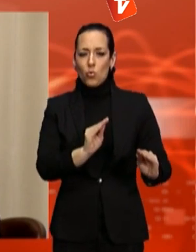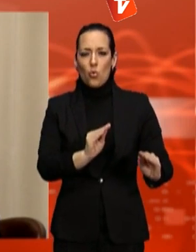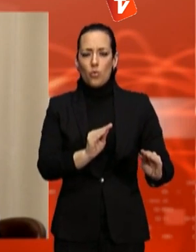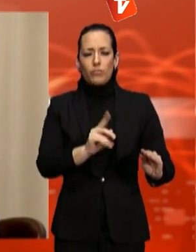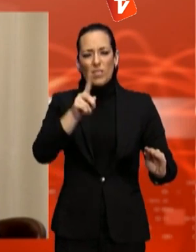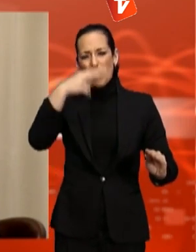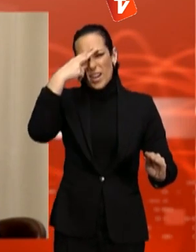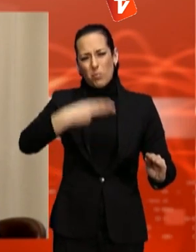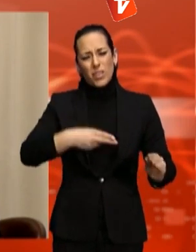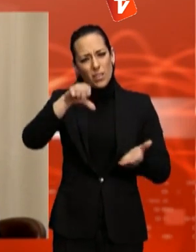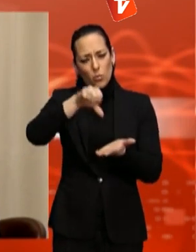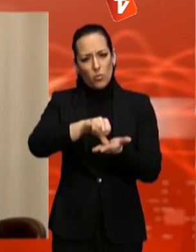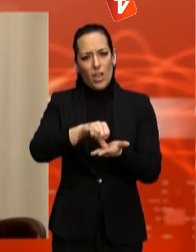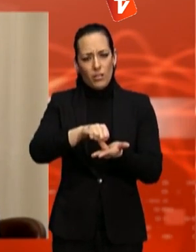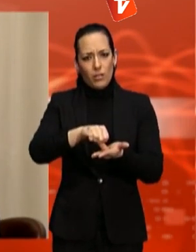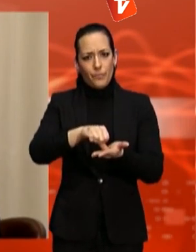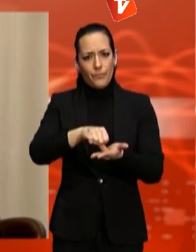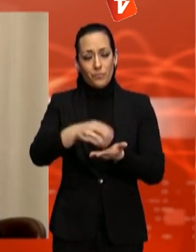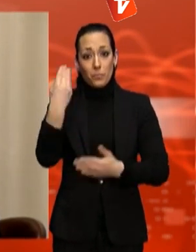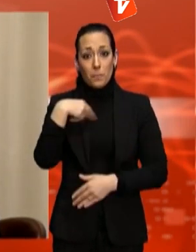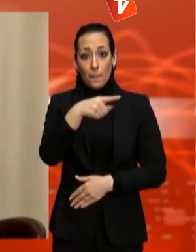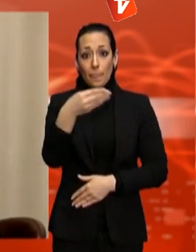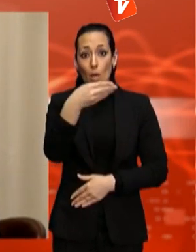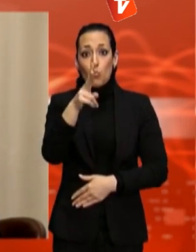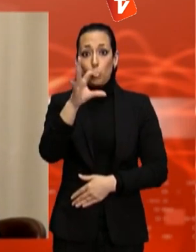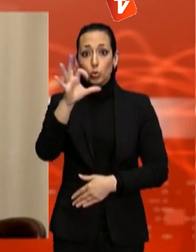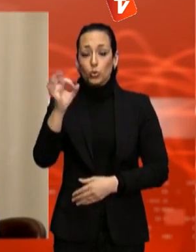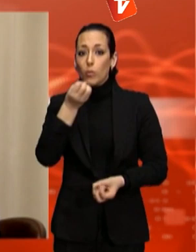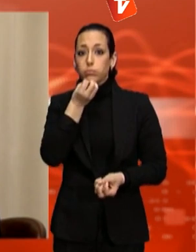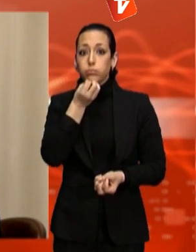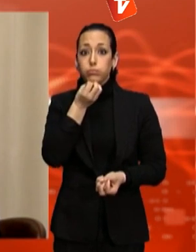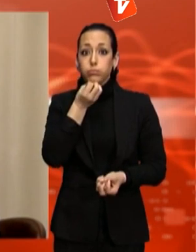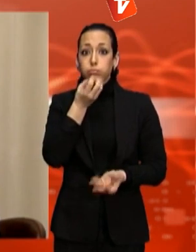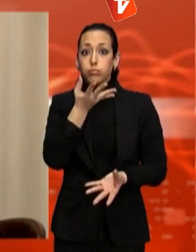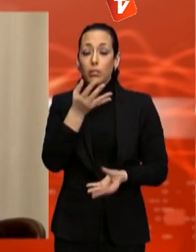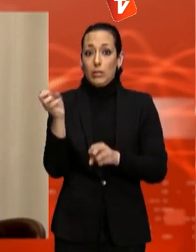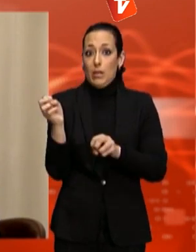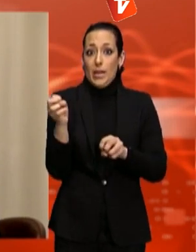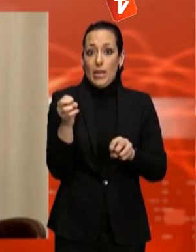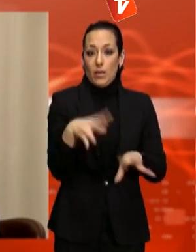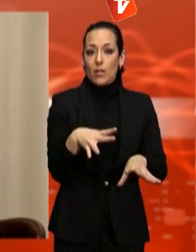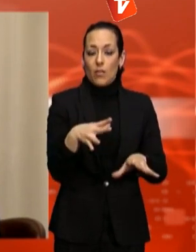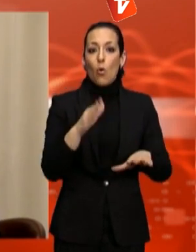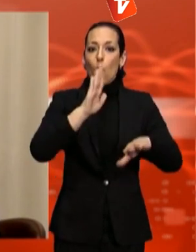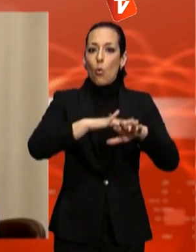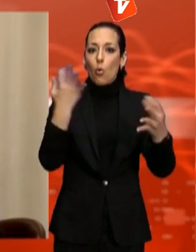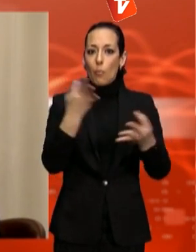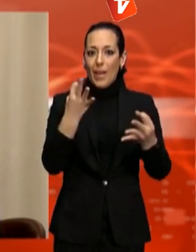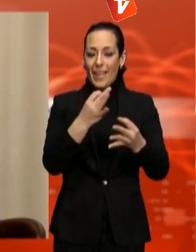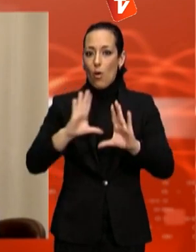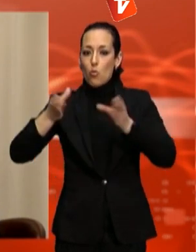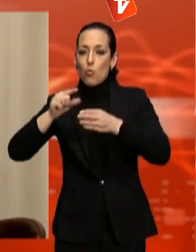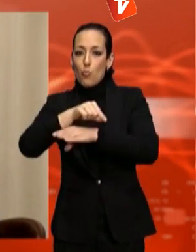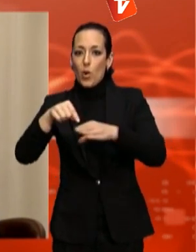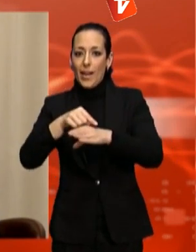ciutat. Vostè, senyor Bustos, renuncia a l'alcaldia pressionat per la unitat d'acció de l'oposició per no haver-se d